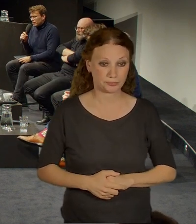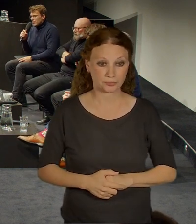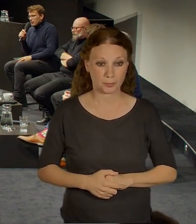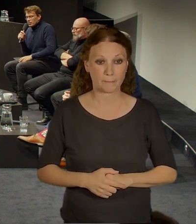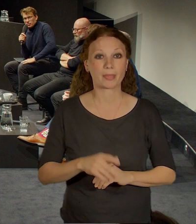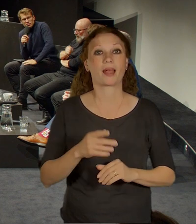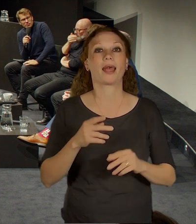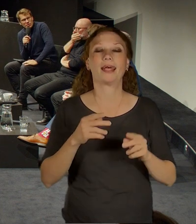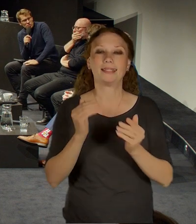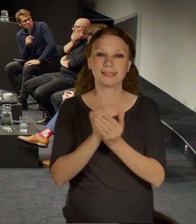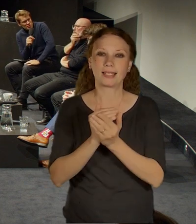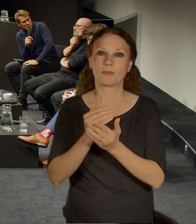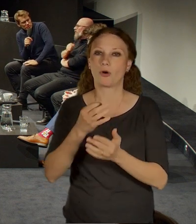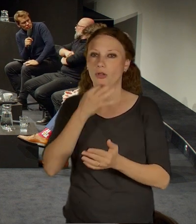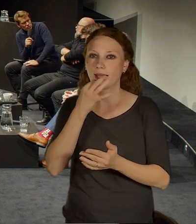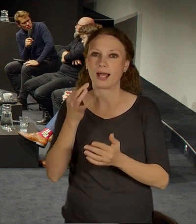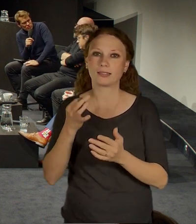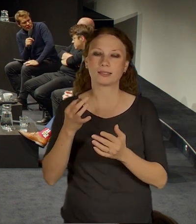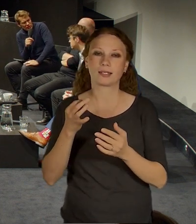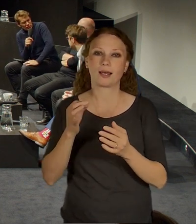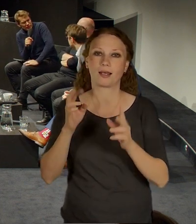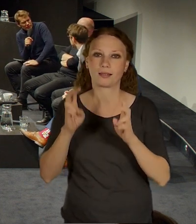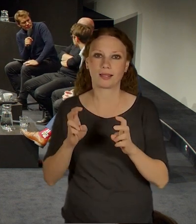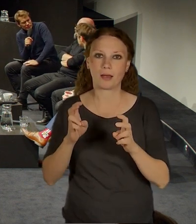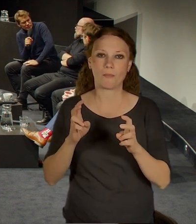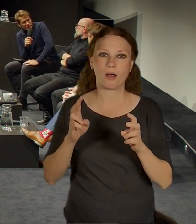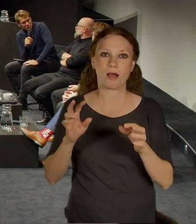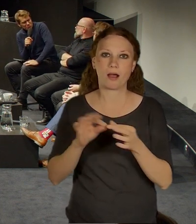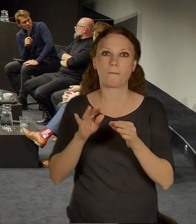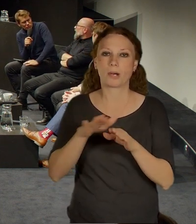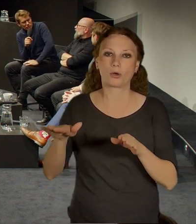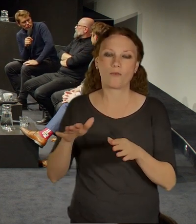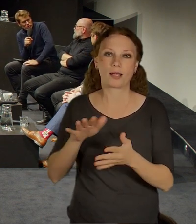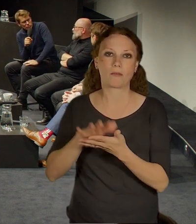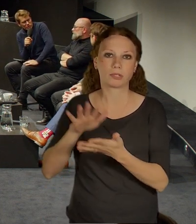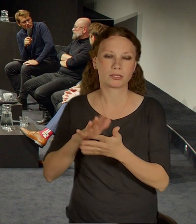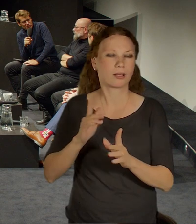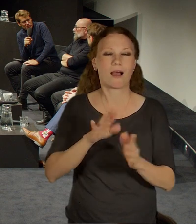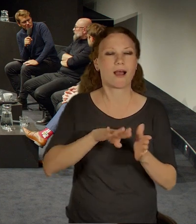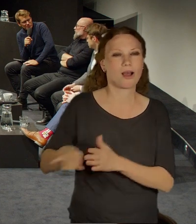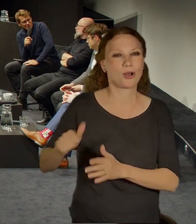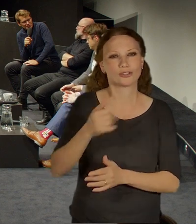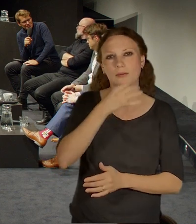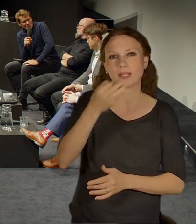kapacit. Já se ještě zmiňuji, kdo řeší helikoptéry? Co za úřad?